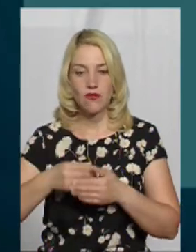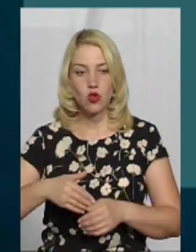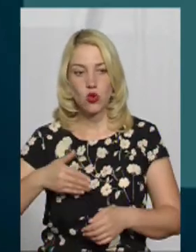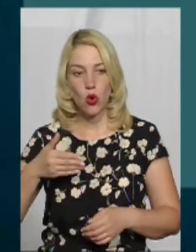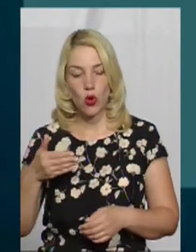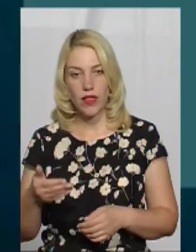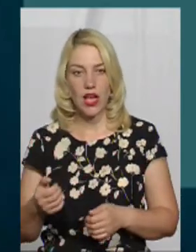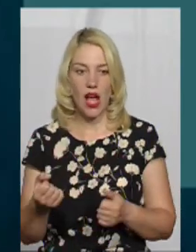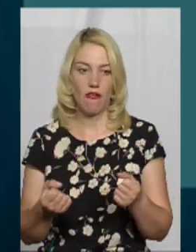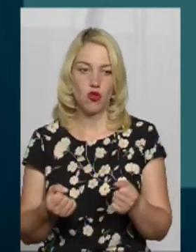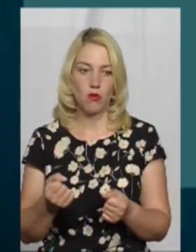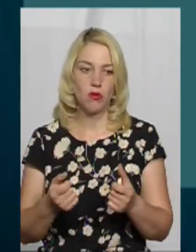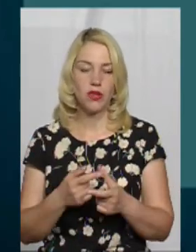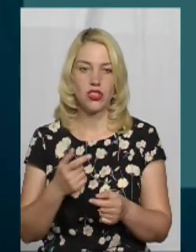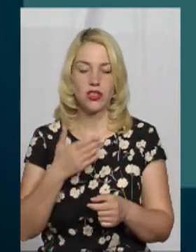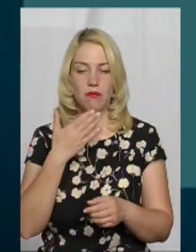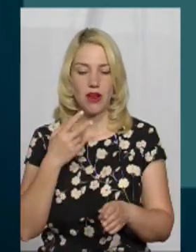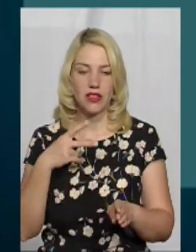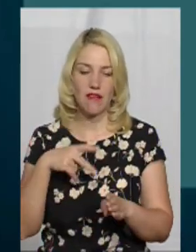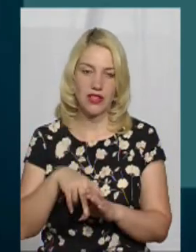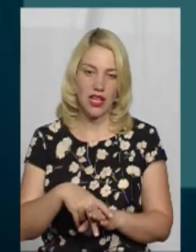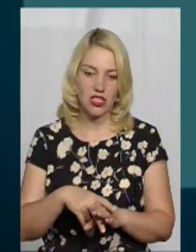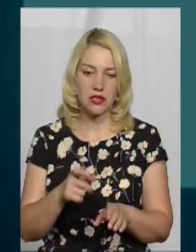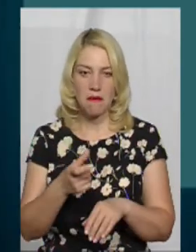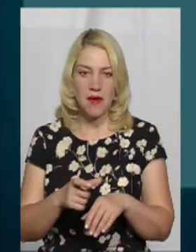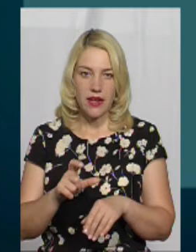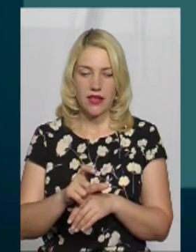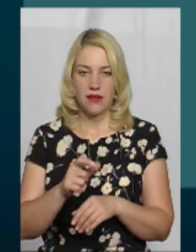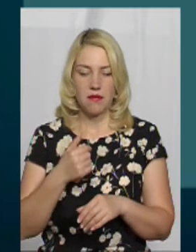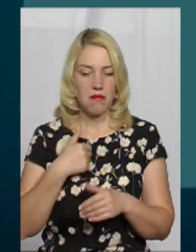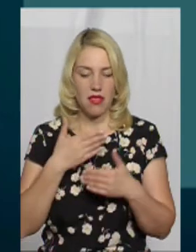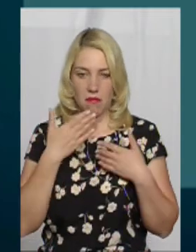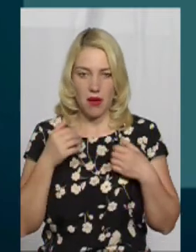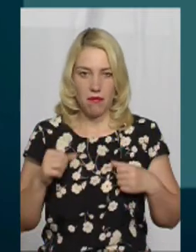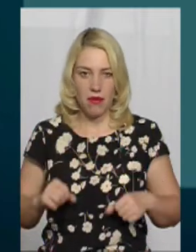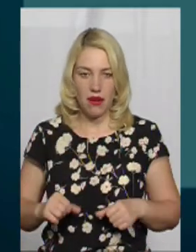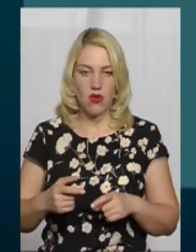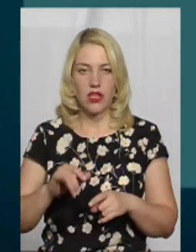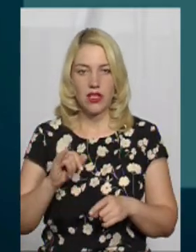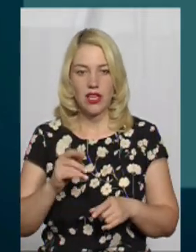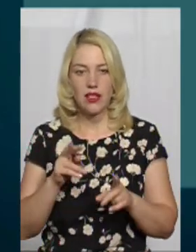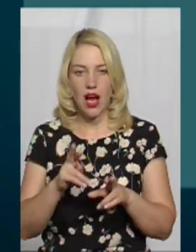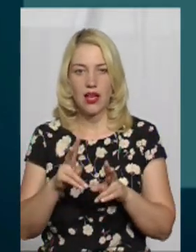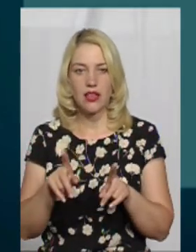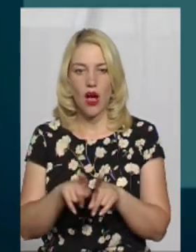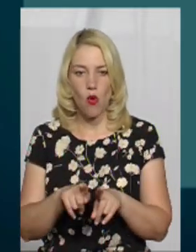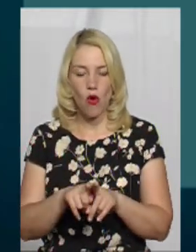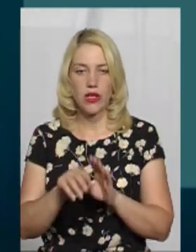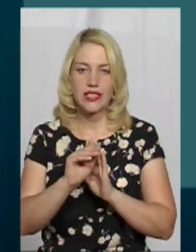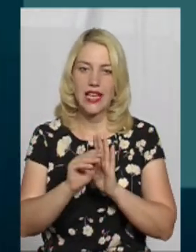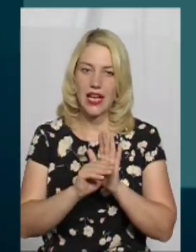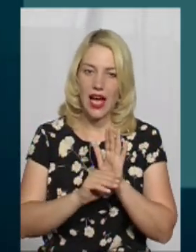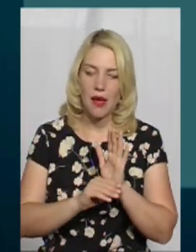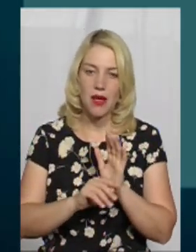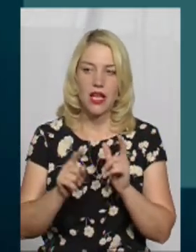автомобілі, чи вони мають перенавантажні дорозі, чи не мають, ми не маємо. Як такого схеми або